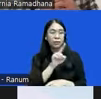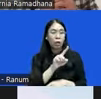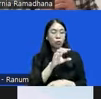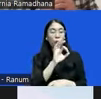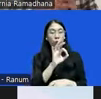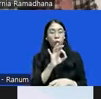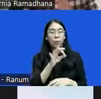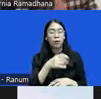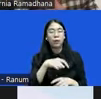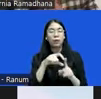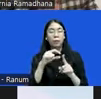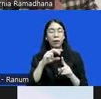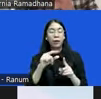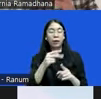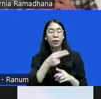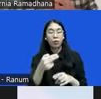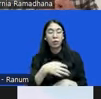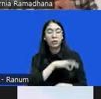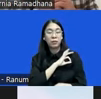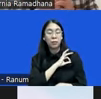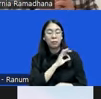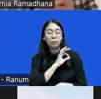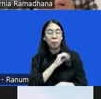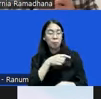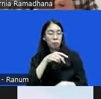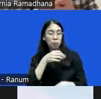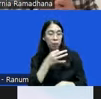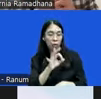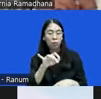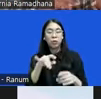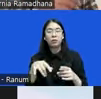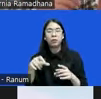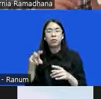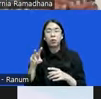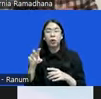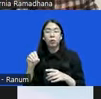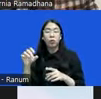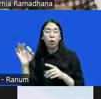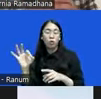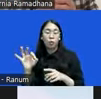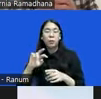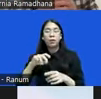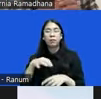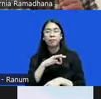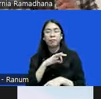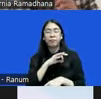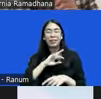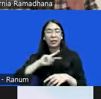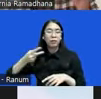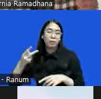DPR RI baru, 20 Oktober pergantian Presiden dari Pak Jokowi ke Pak Prabowo.